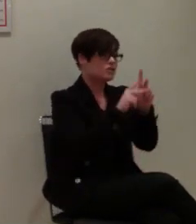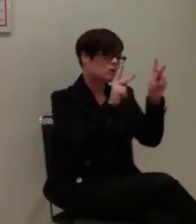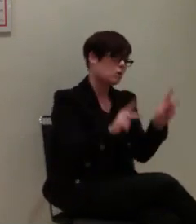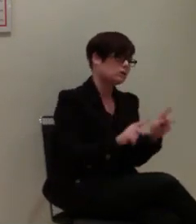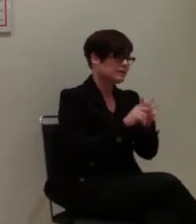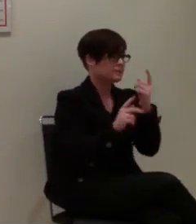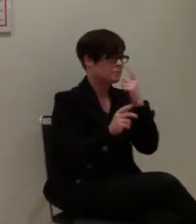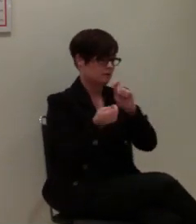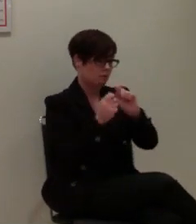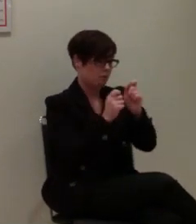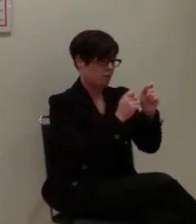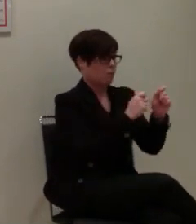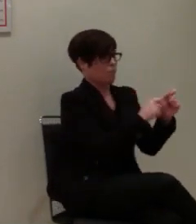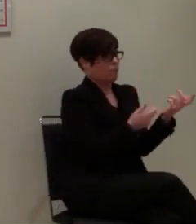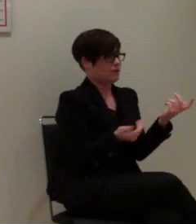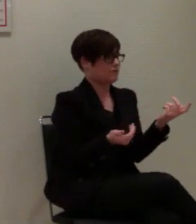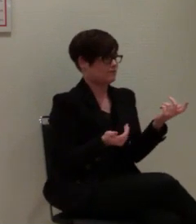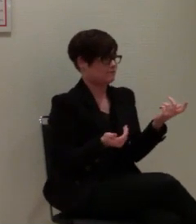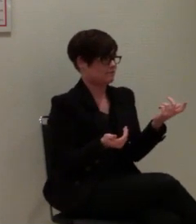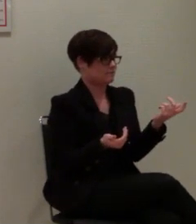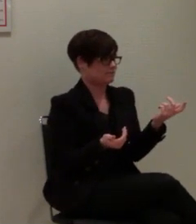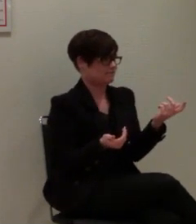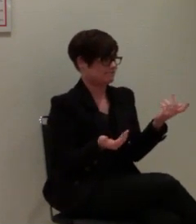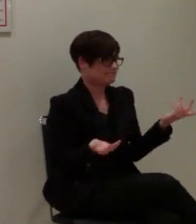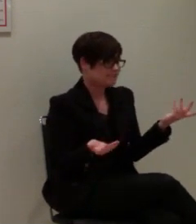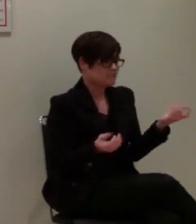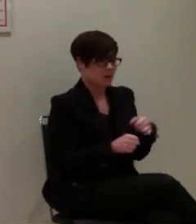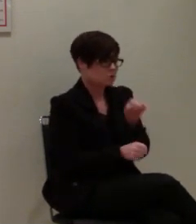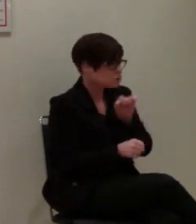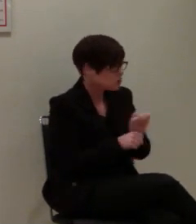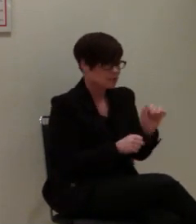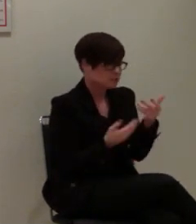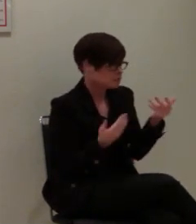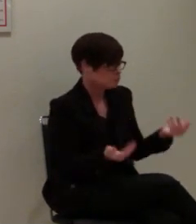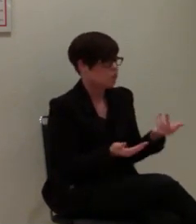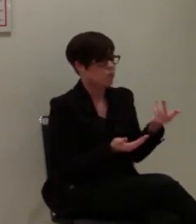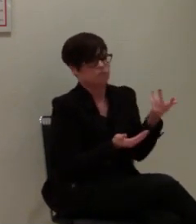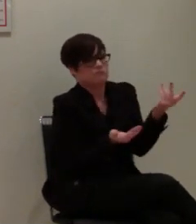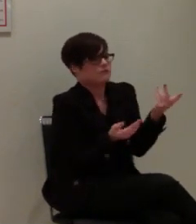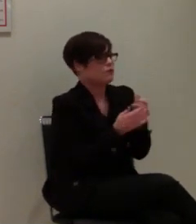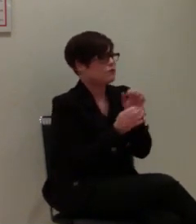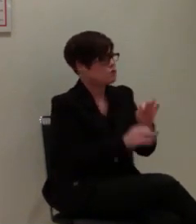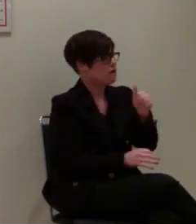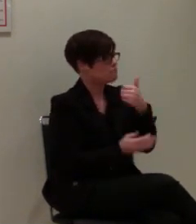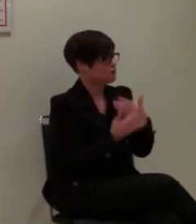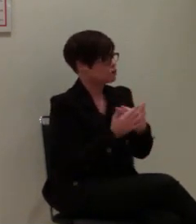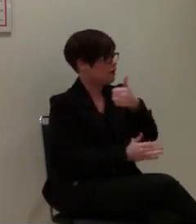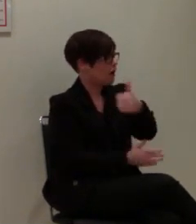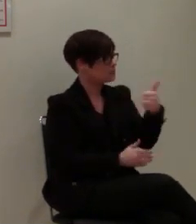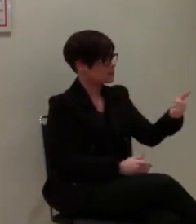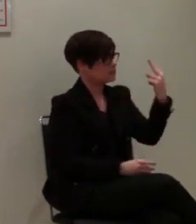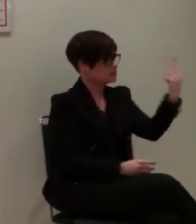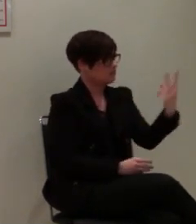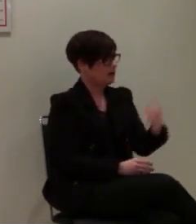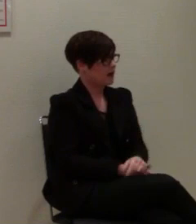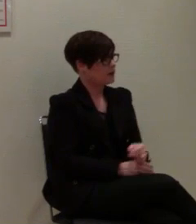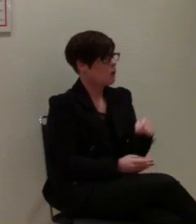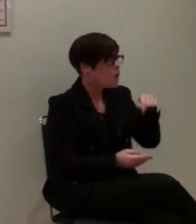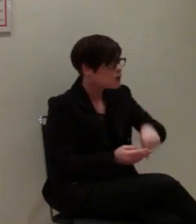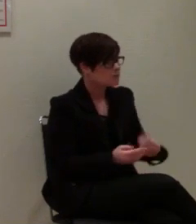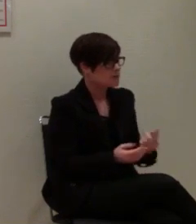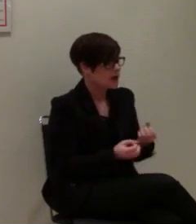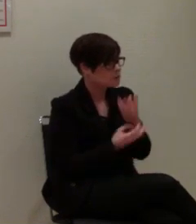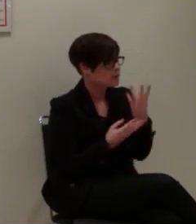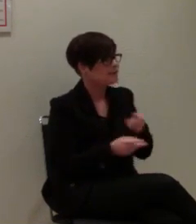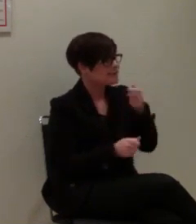umgesetzt werden, um das zu verringern. Nichtsdestotrotz ist es so, dass wir gerade für die 112-Stand heute knapp